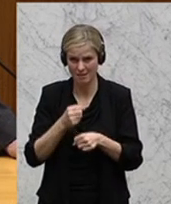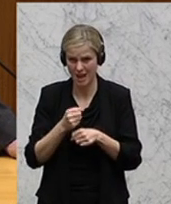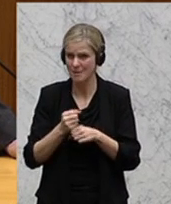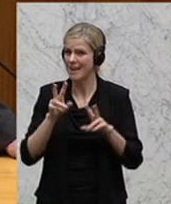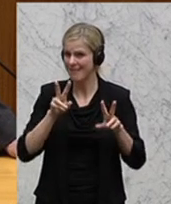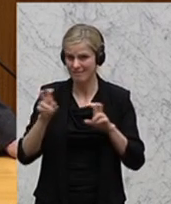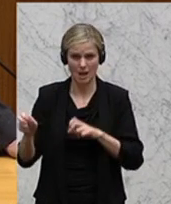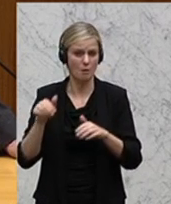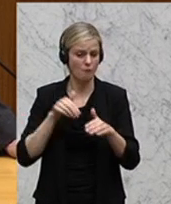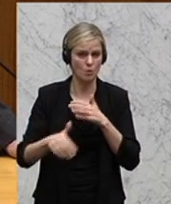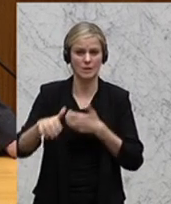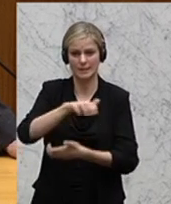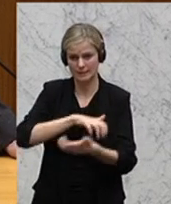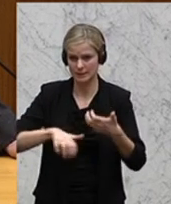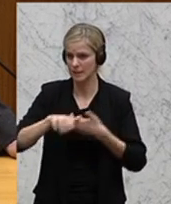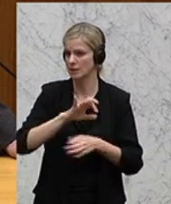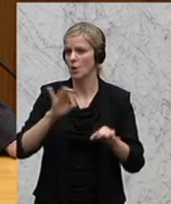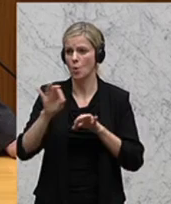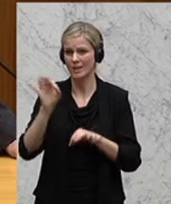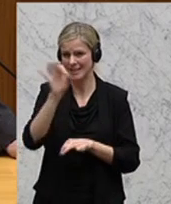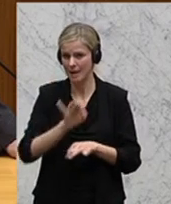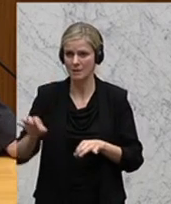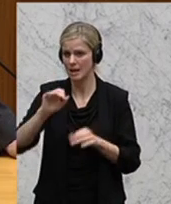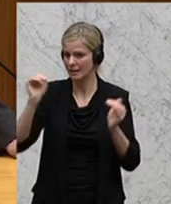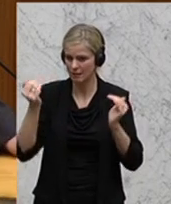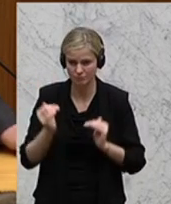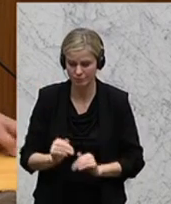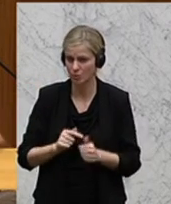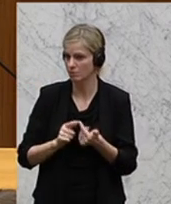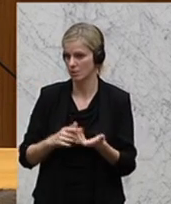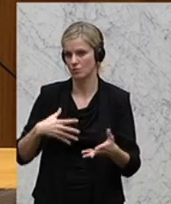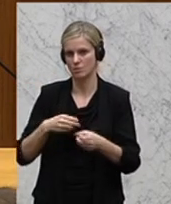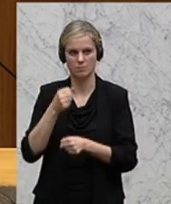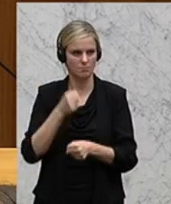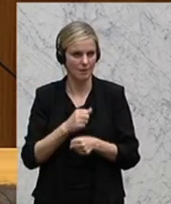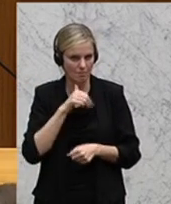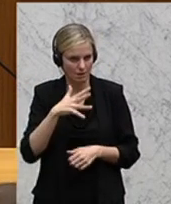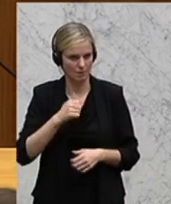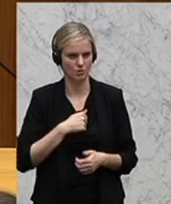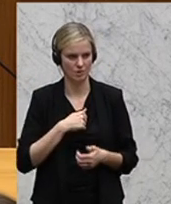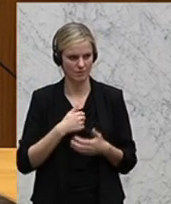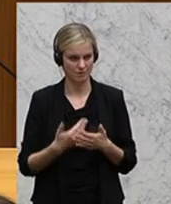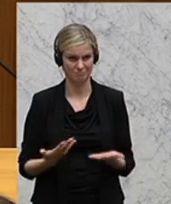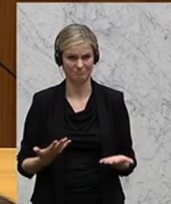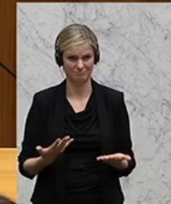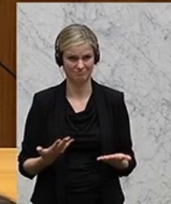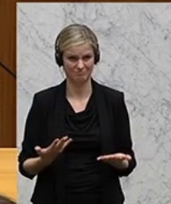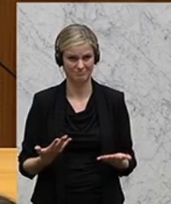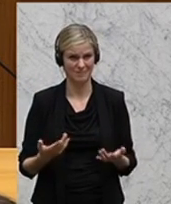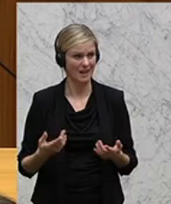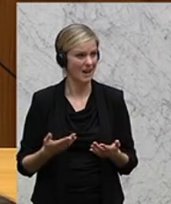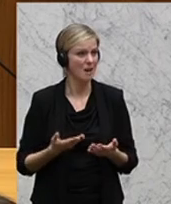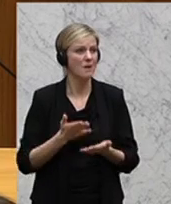zur inneren Sicherheit und zur Bekämpfung der Kriminalität zusammenzuarbeiten. Ja, und jetzt, wenn er nicht einmal einen Dienstwagen